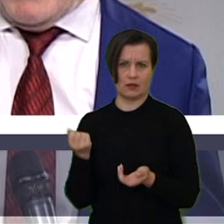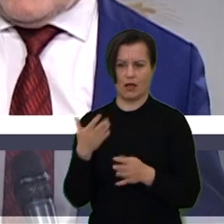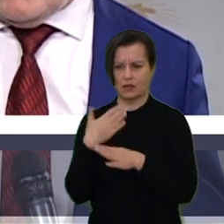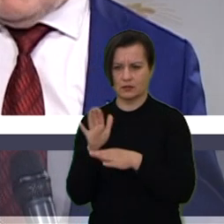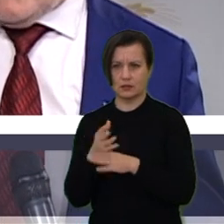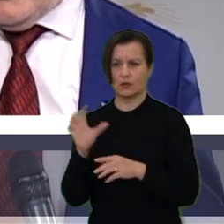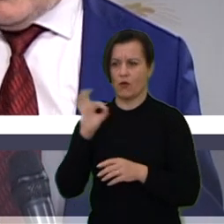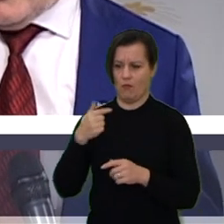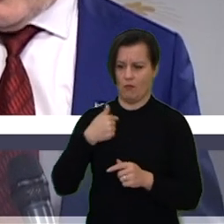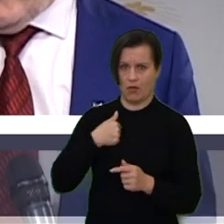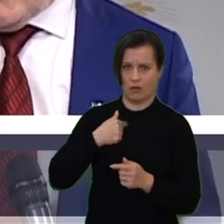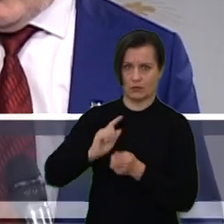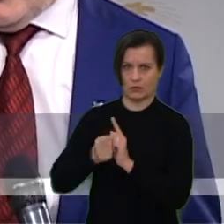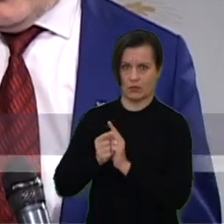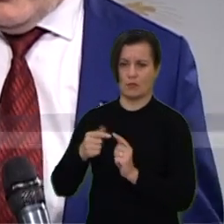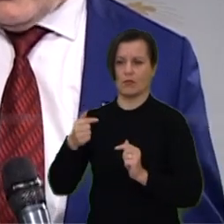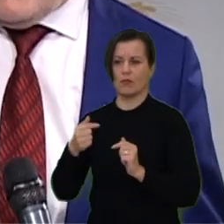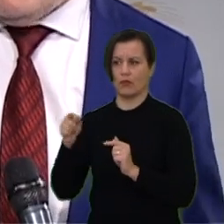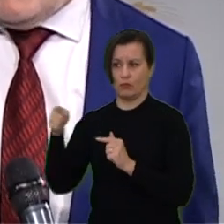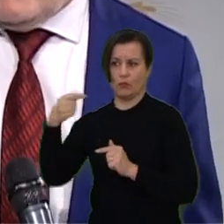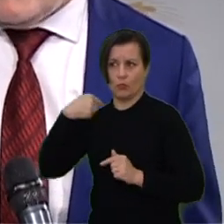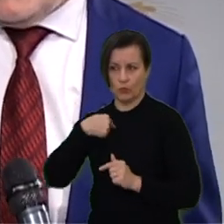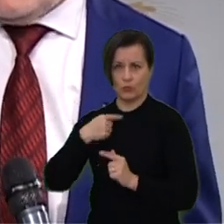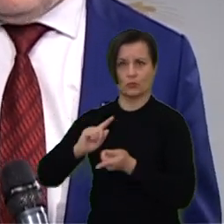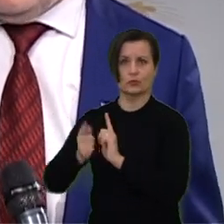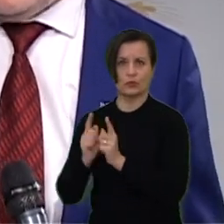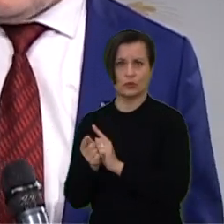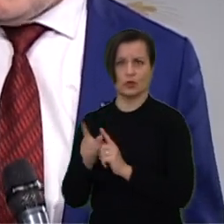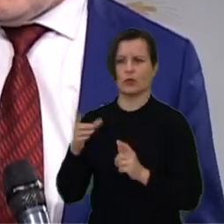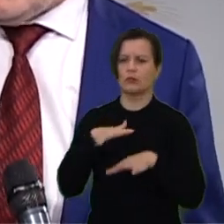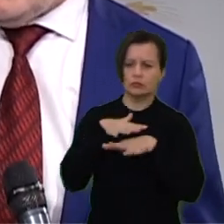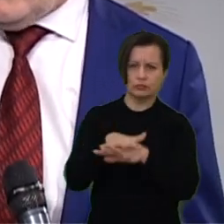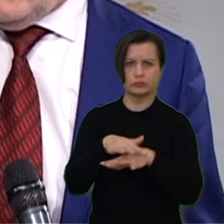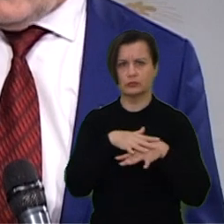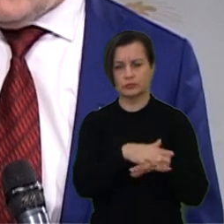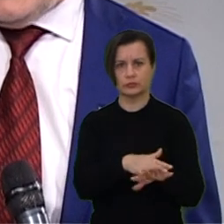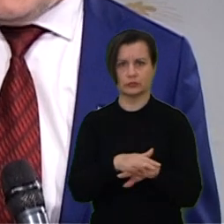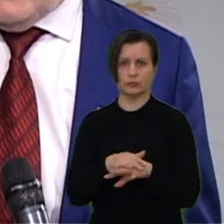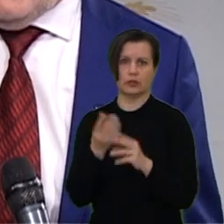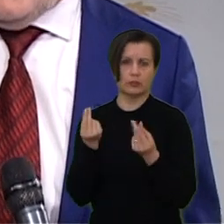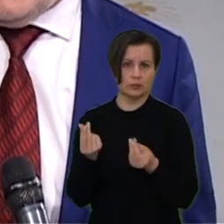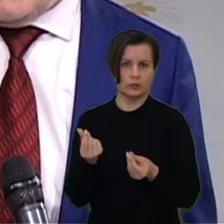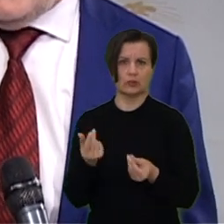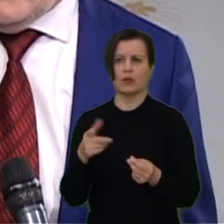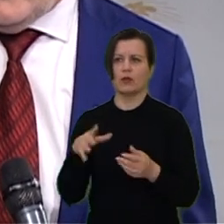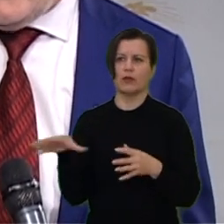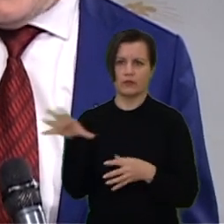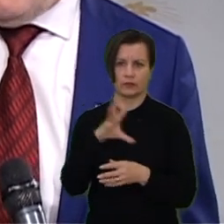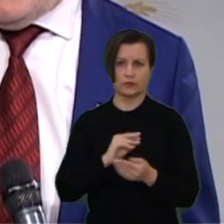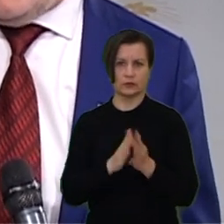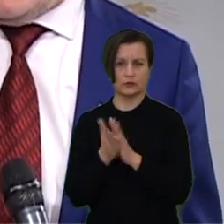kam mes turim skulingi, kas mums skulingi, kam pavidimus daryti, viską atvarko žmona. Tai vis dėl to,